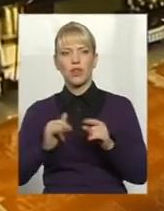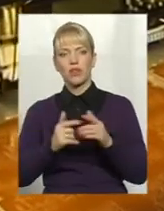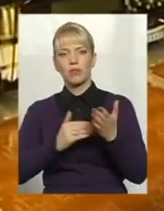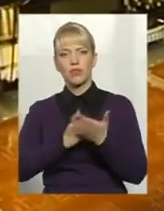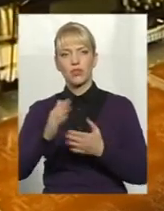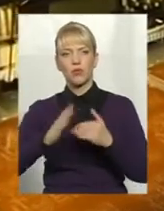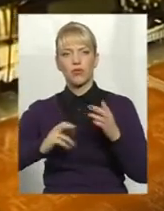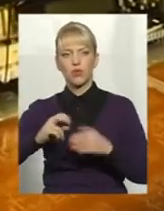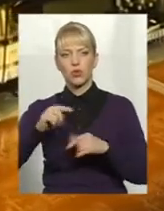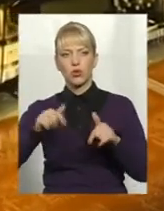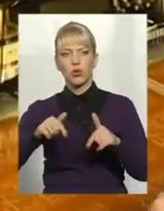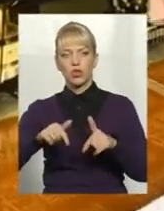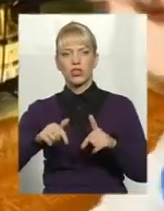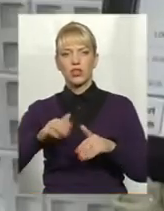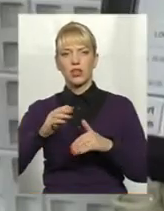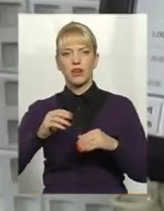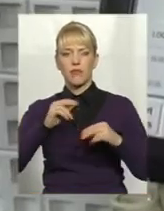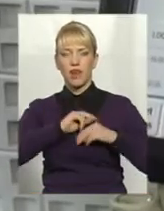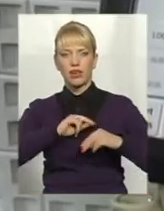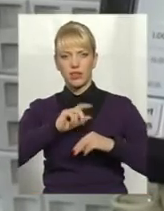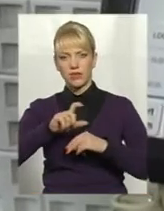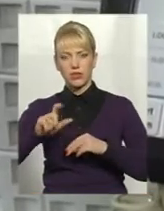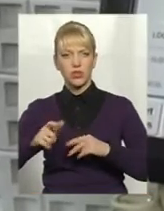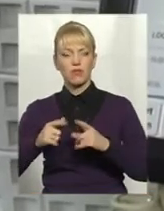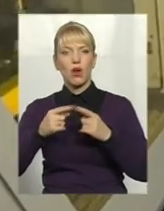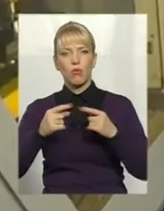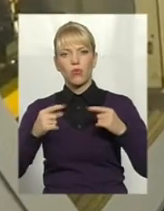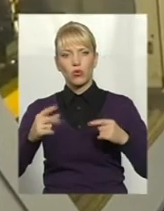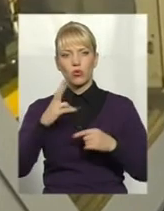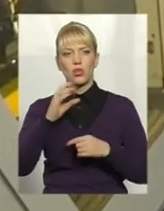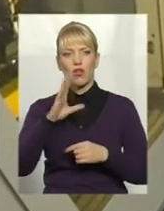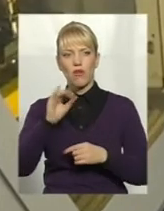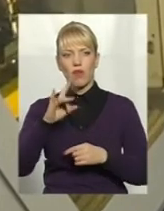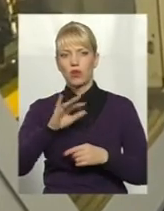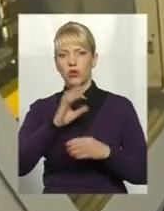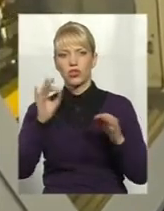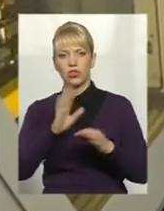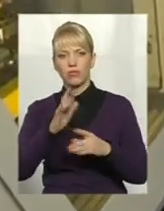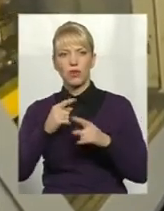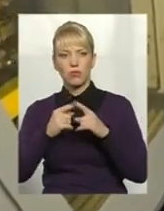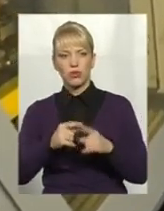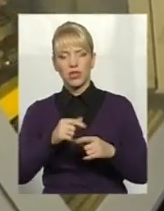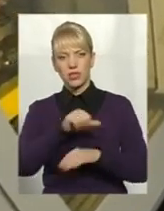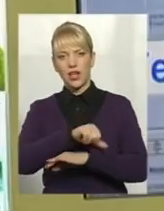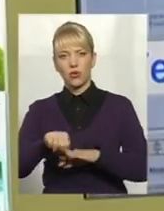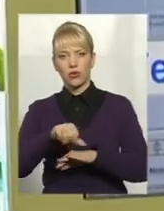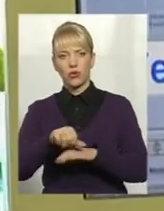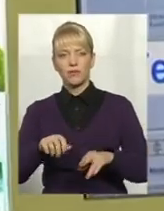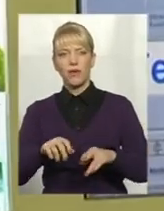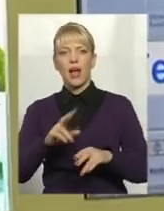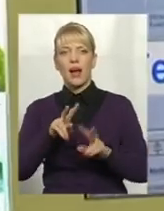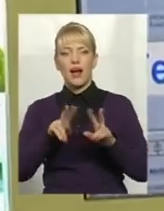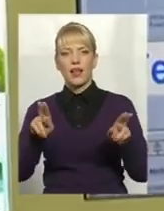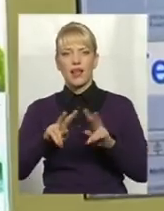професіоналізму тутешніх фахівців, продукція новатору сьогодні нічим не поступається за кордонним аналогом, а за